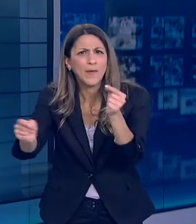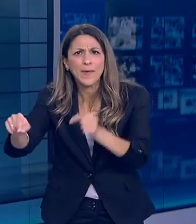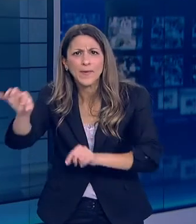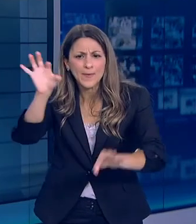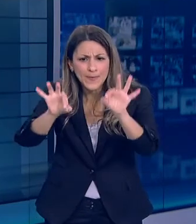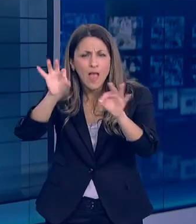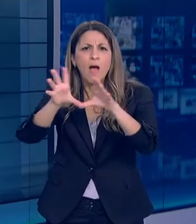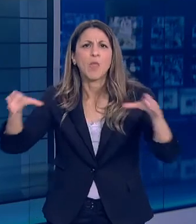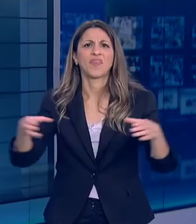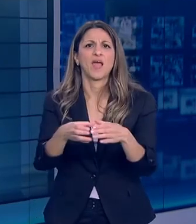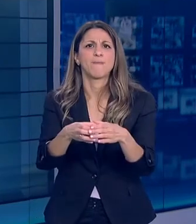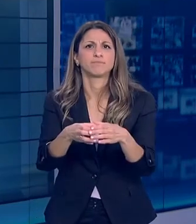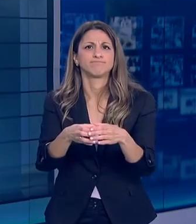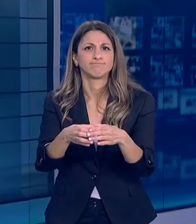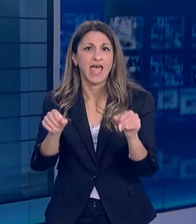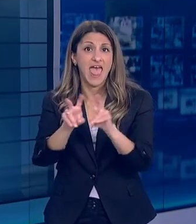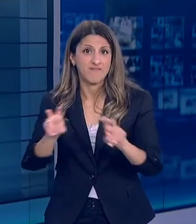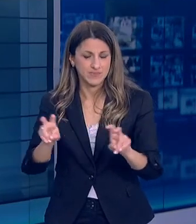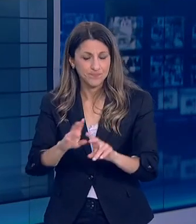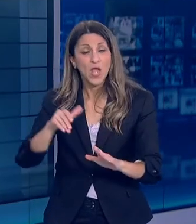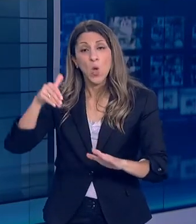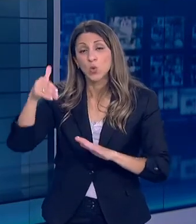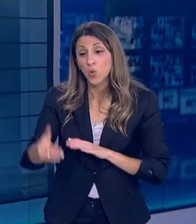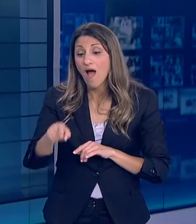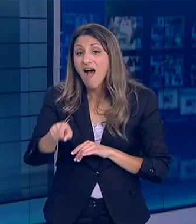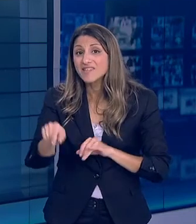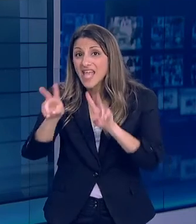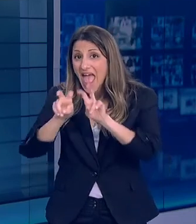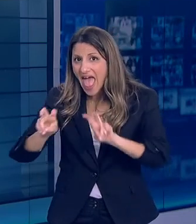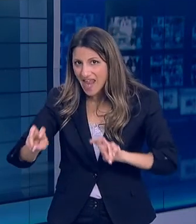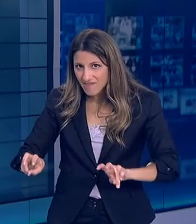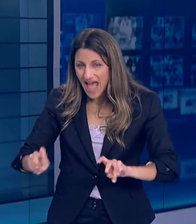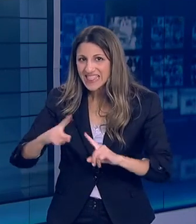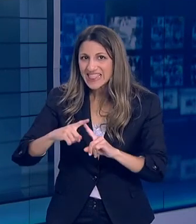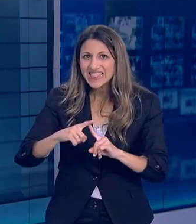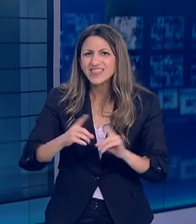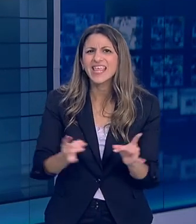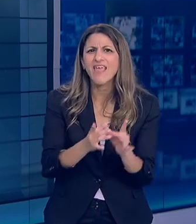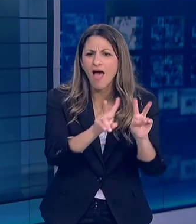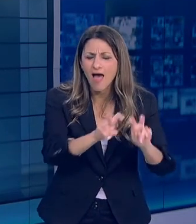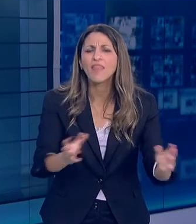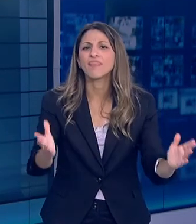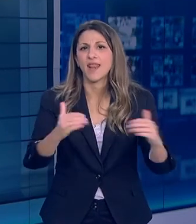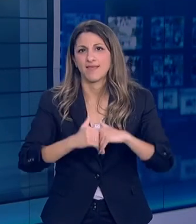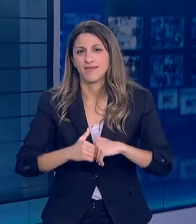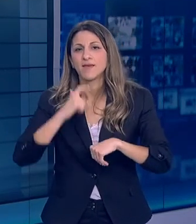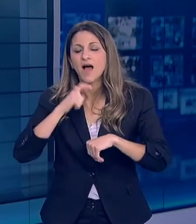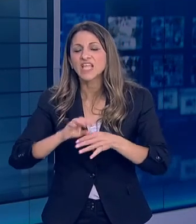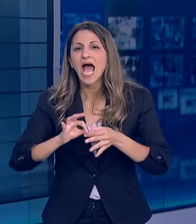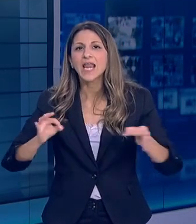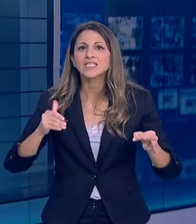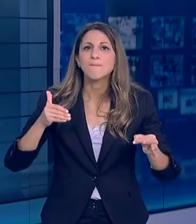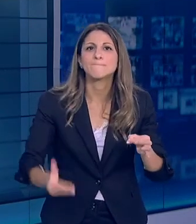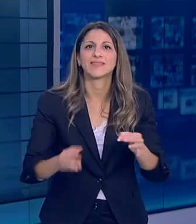πολλές περιοχές στον κόσμο Σε κάποιες περιοχές Άλλες δόσεις Σε κάποιες περιοχές